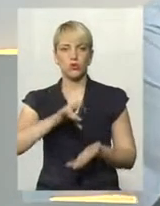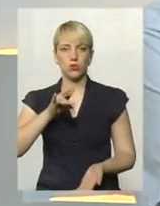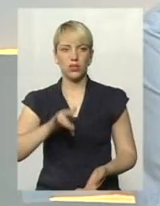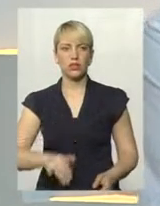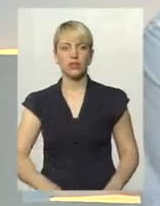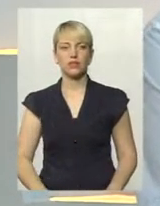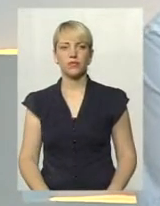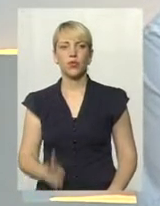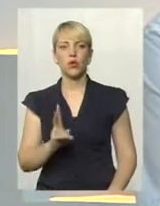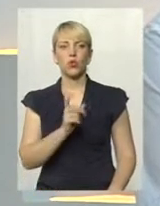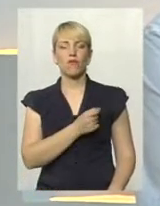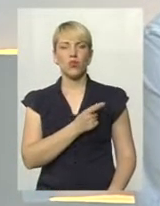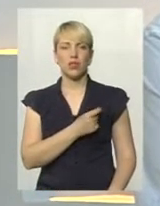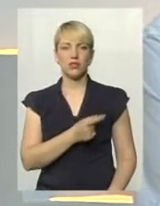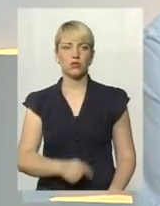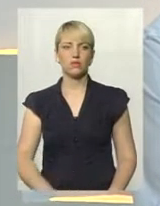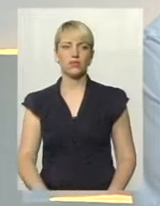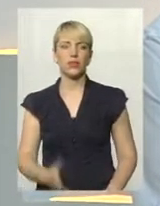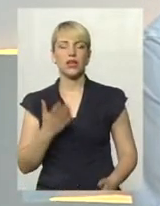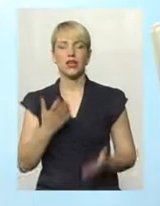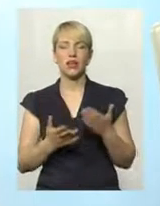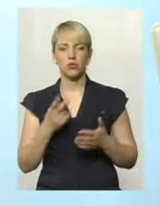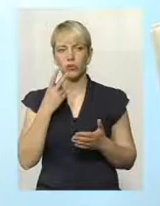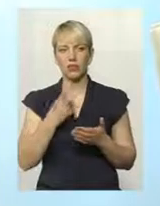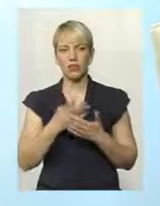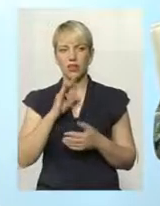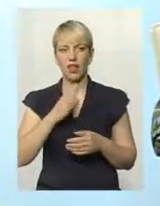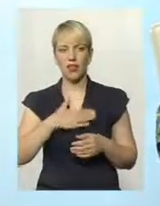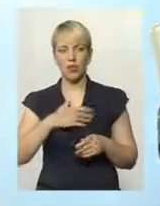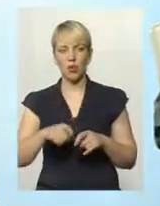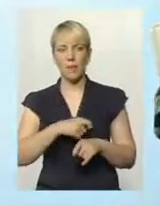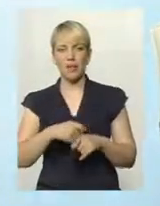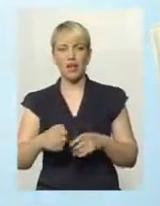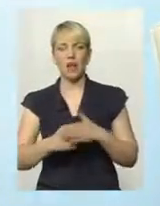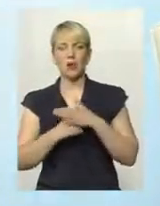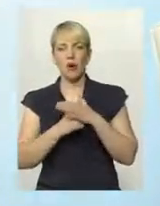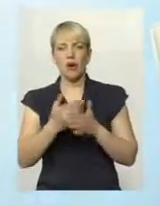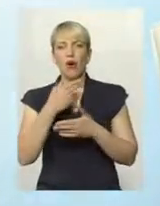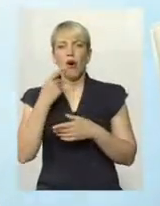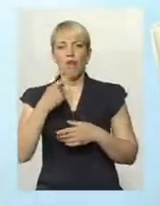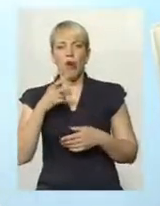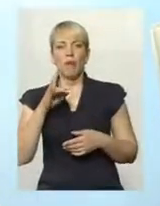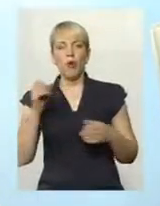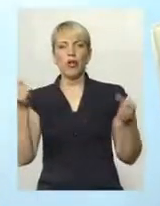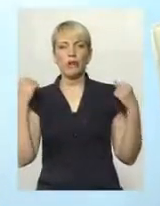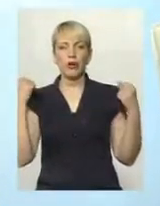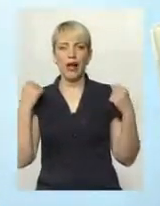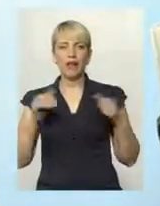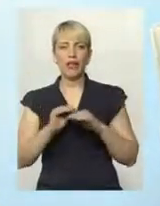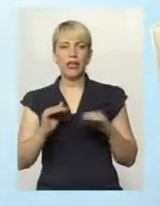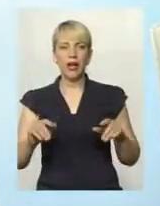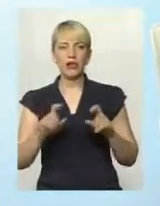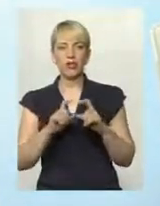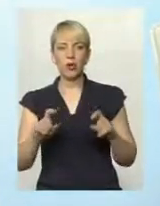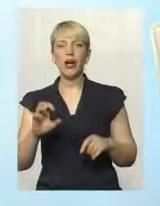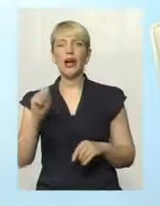хто Сергій Володимирович, якщо поглянути на нашу матеріальну базу, ми говоримо про спортивні школи, дитячі спортивні школи. Адже